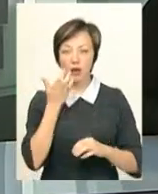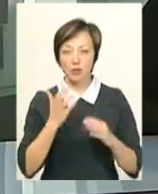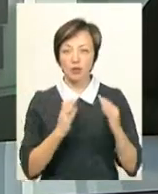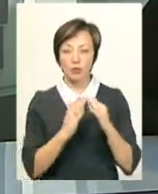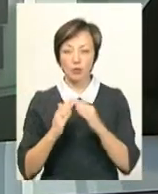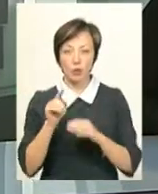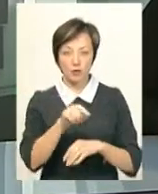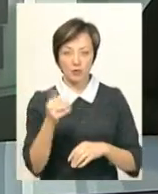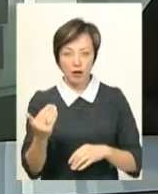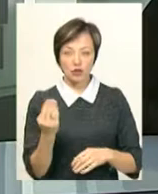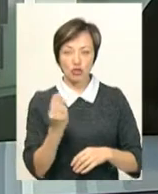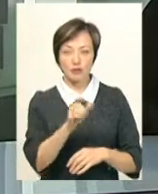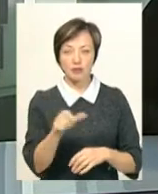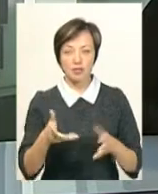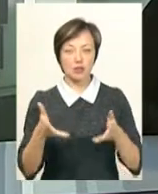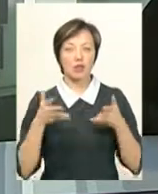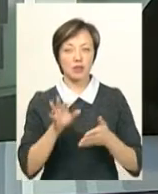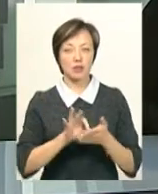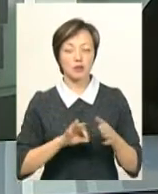шепетівчан ми з'ясовували на місці.